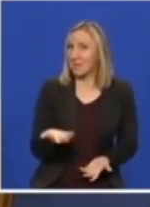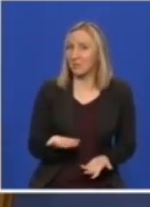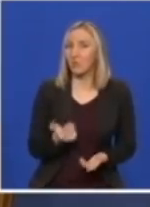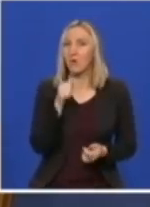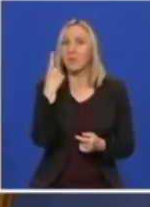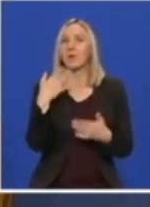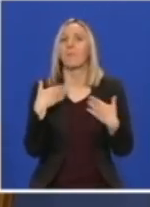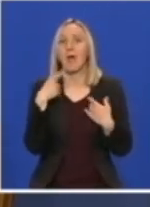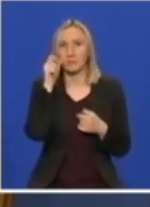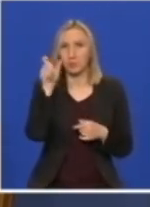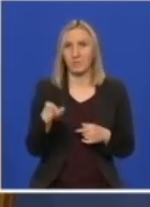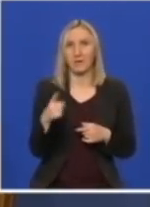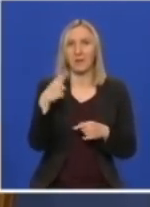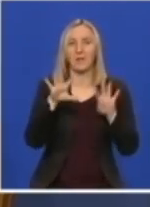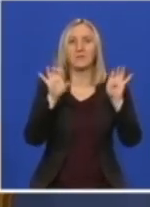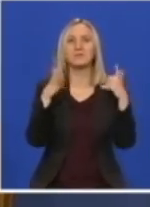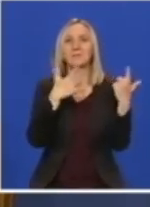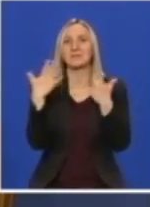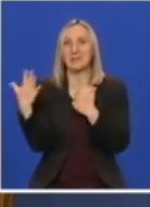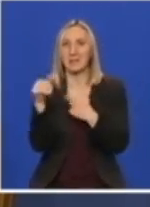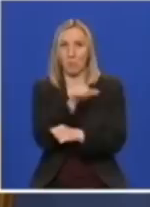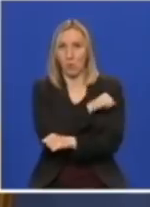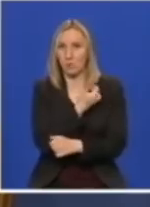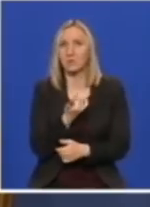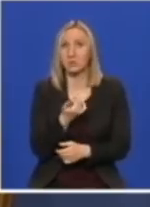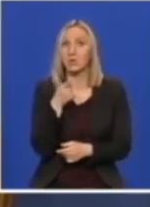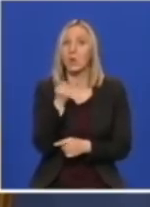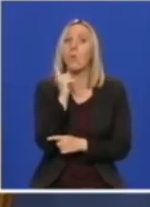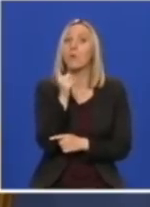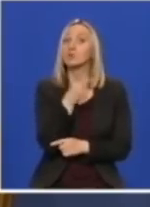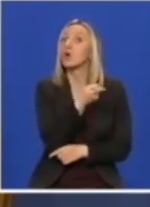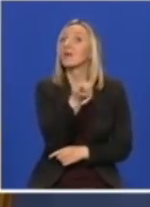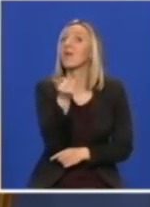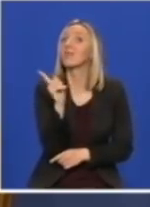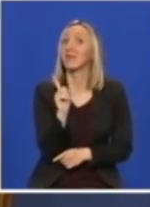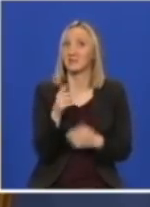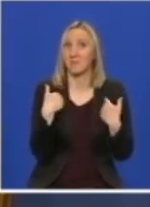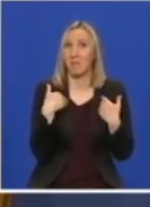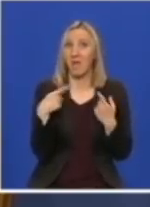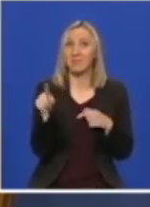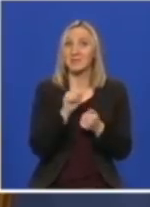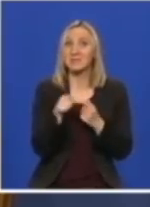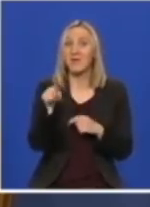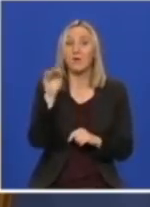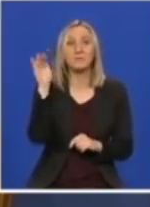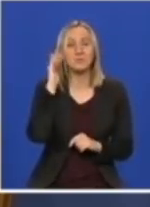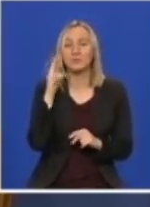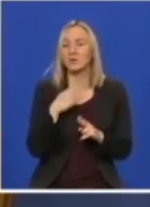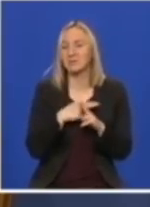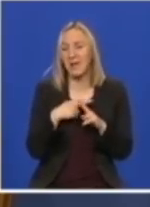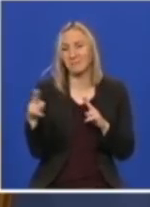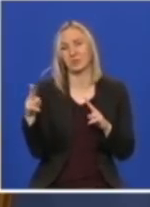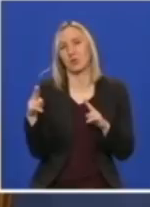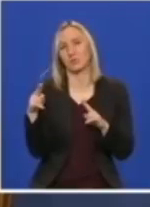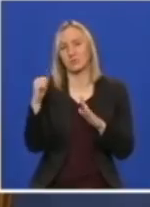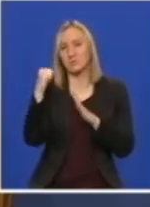mladog čoveka imamo, 77. godište, to je samo još jedno upozorenje za sve one koji nas slušaju, da se apsolutno pridržavamo